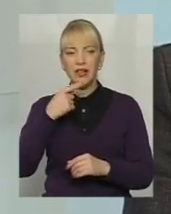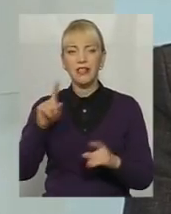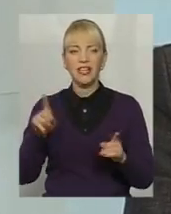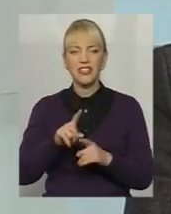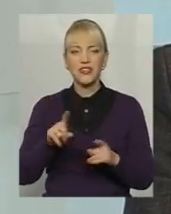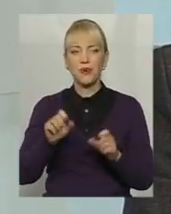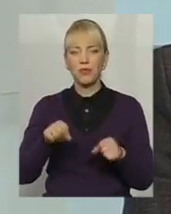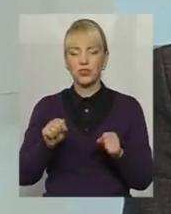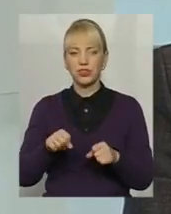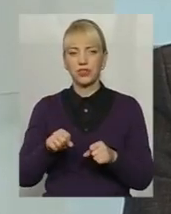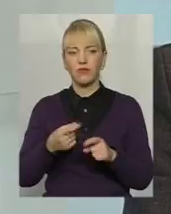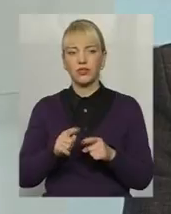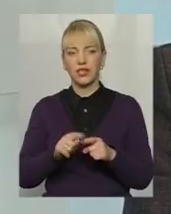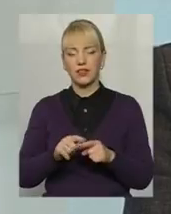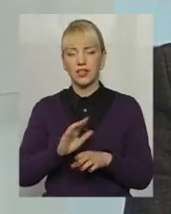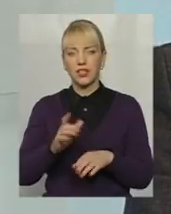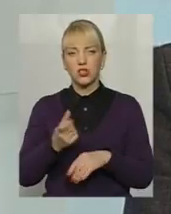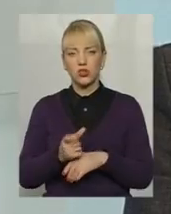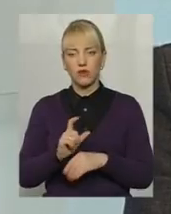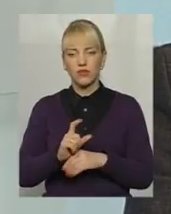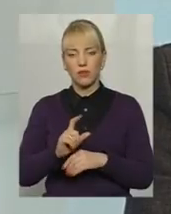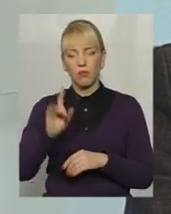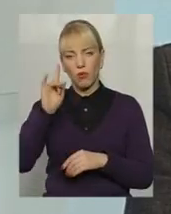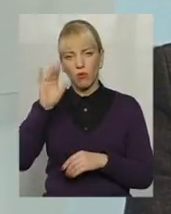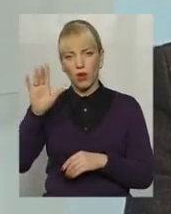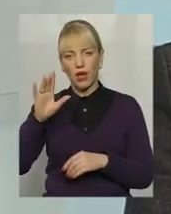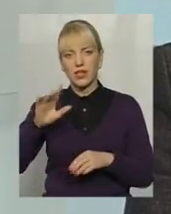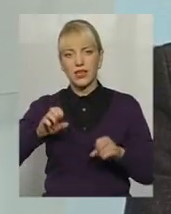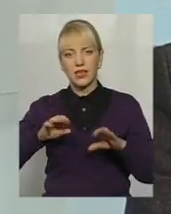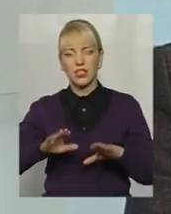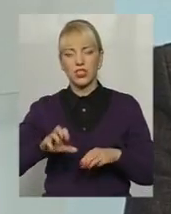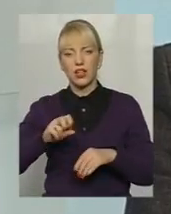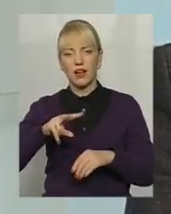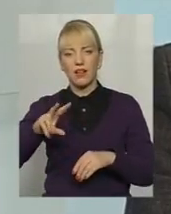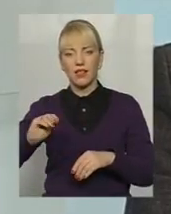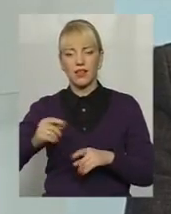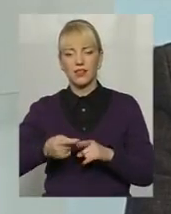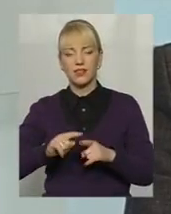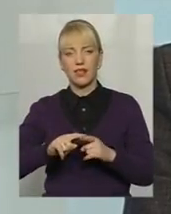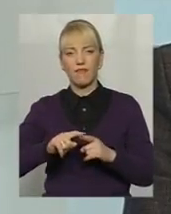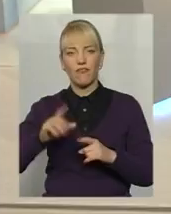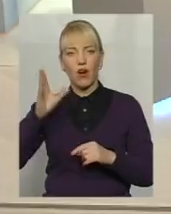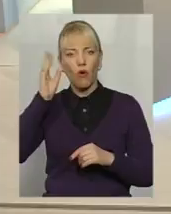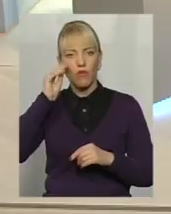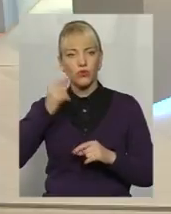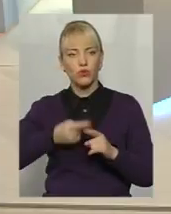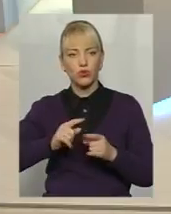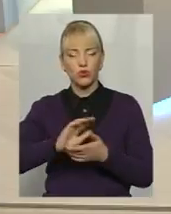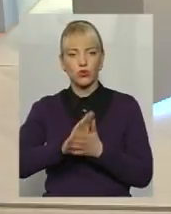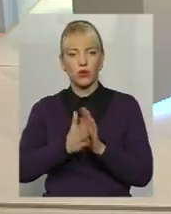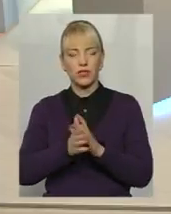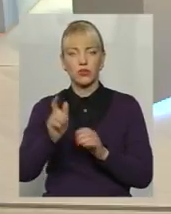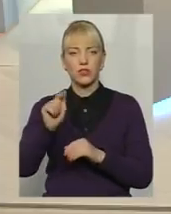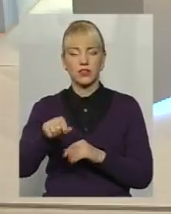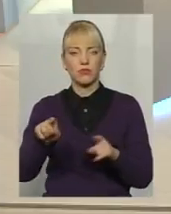можливо, є не зовсім такі популярні рішення, але вони якраз враховують цю ситуацію з тим,